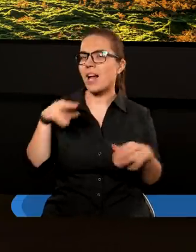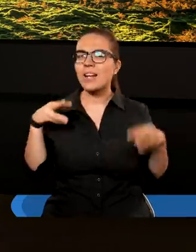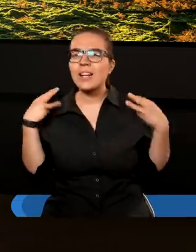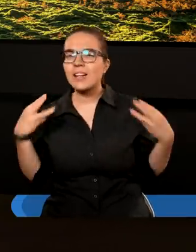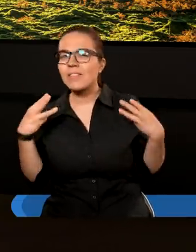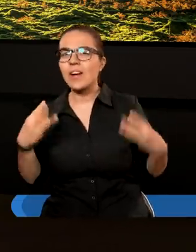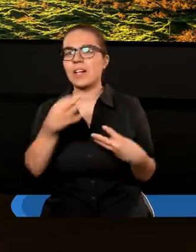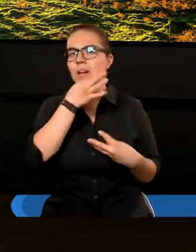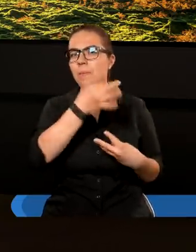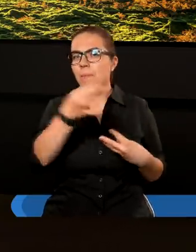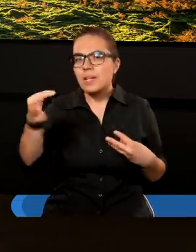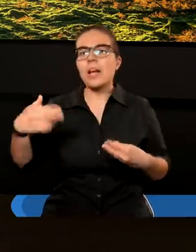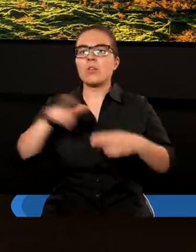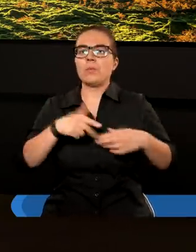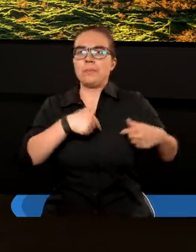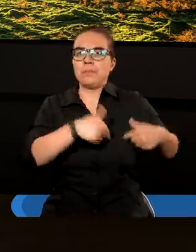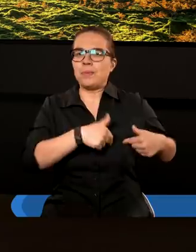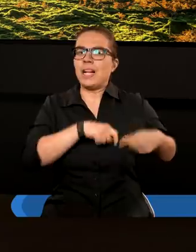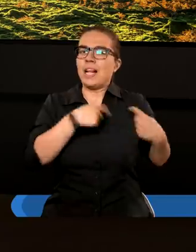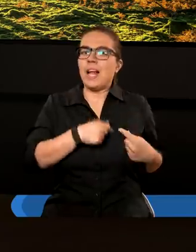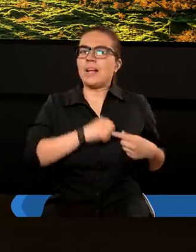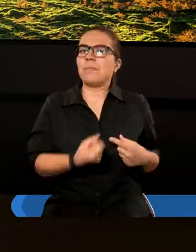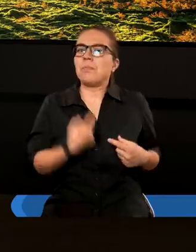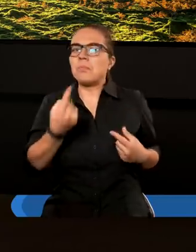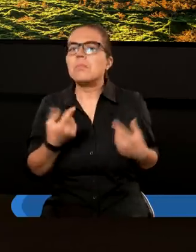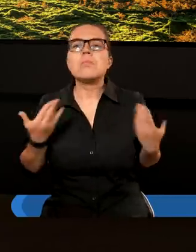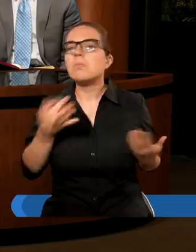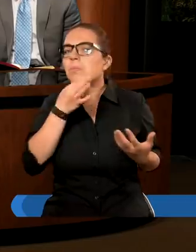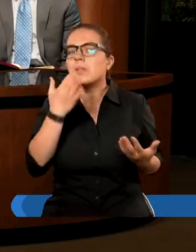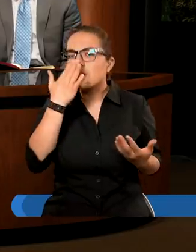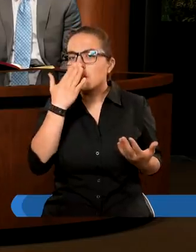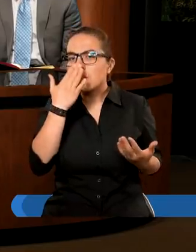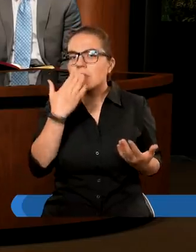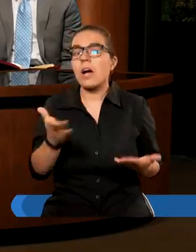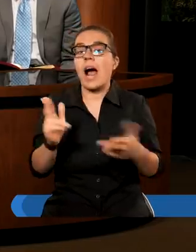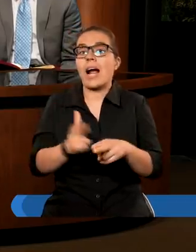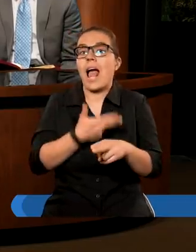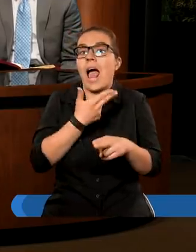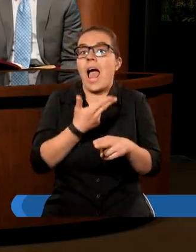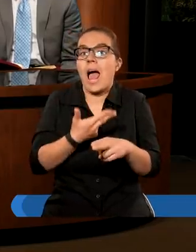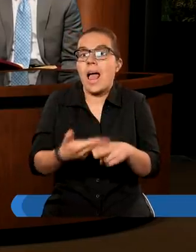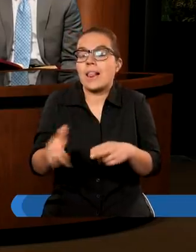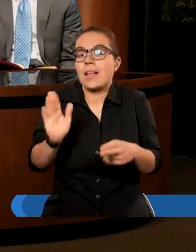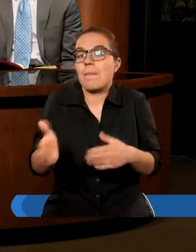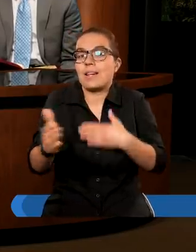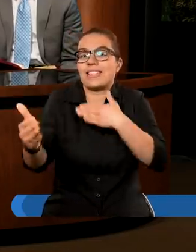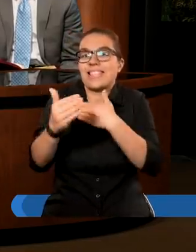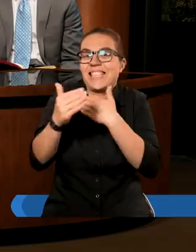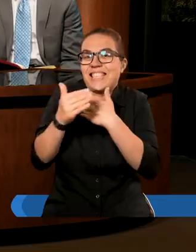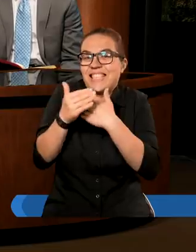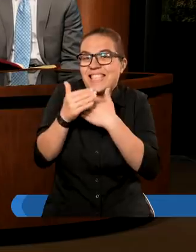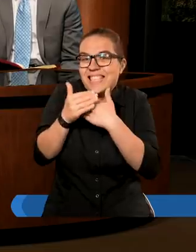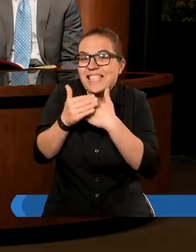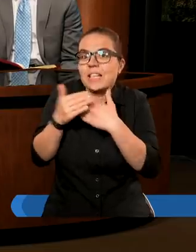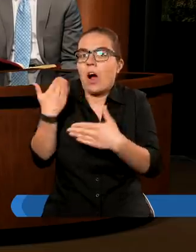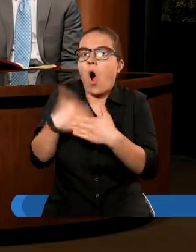pytanie, które musiało powstać w ich sercu, prawda? Jakie to pytanie? A kiedy to nastąpi? Kiedy to nastąpi?